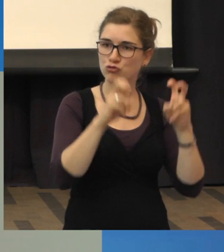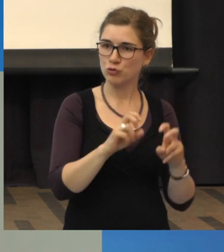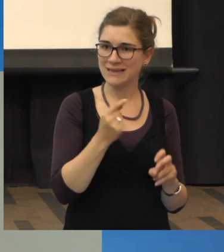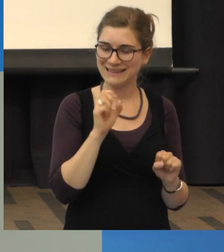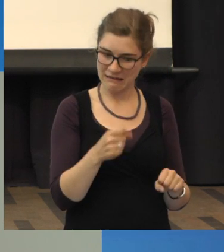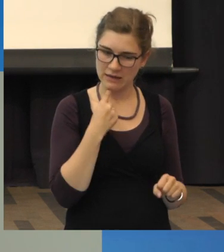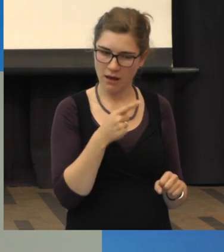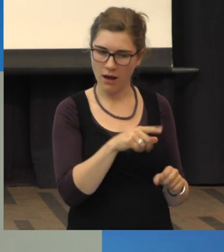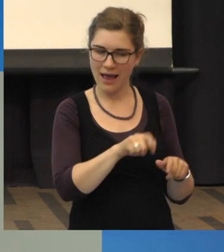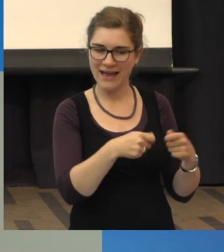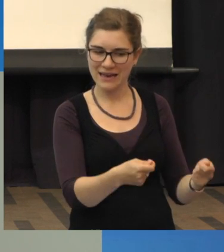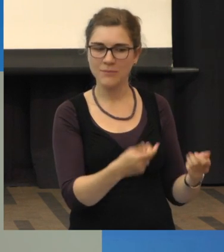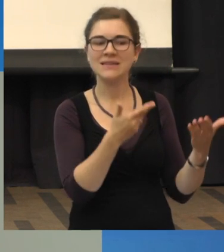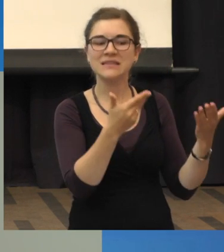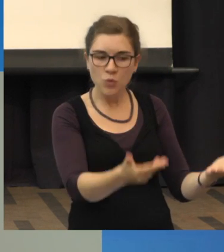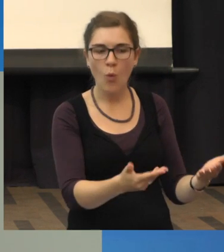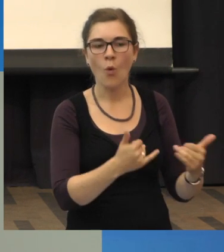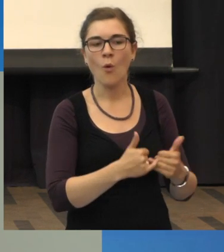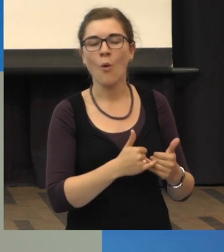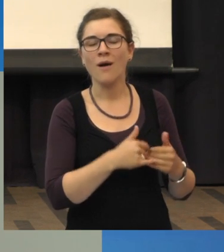das ein bisschen verlangsamen,